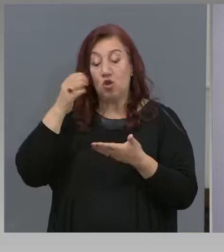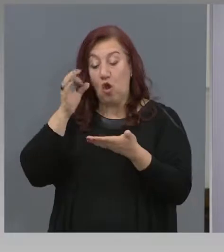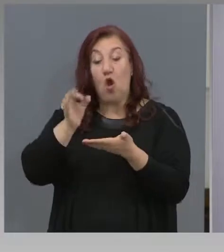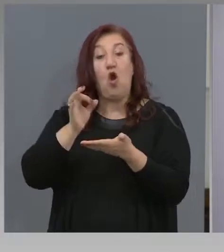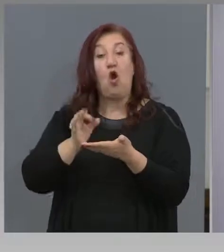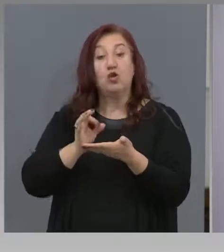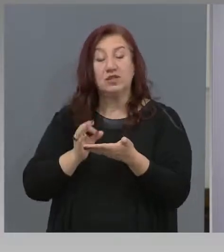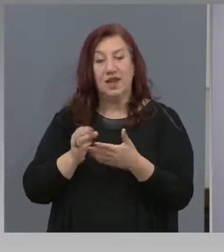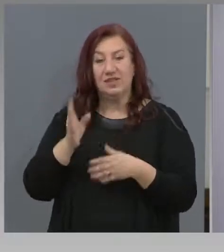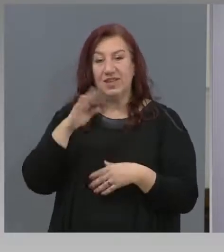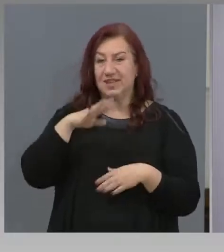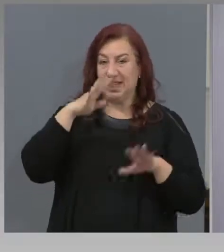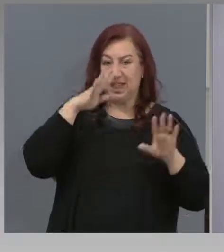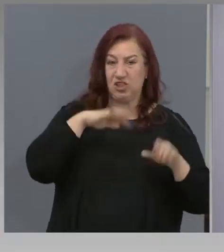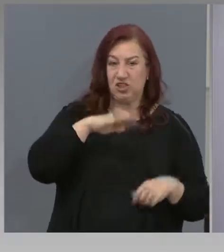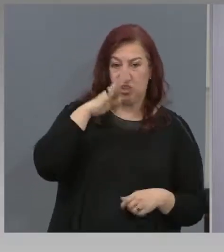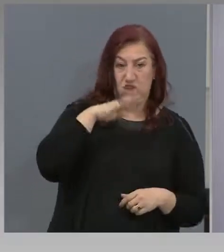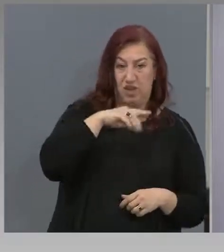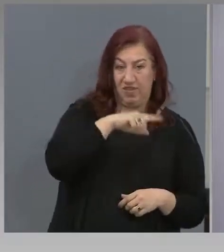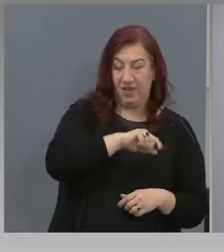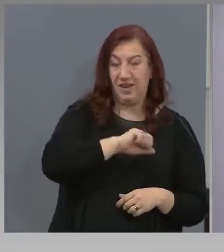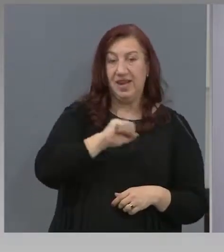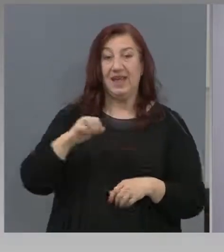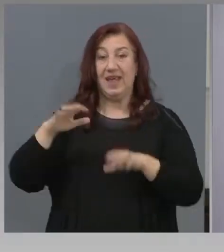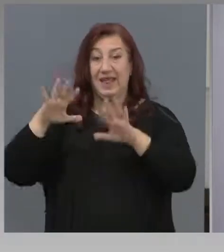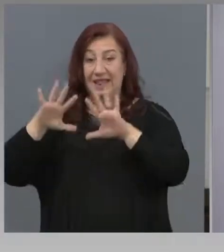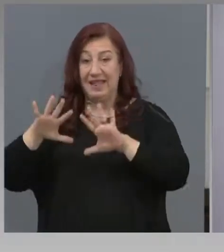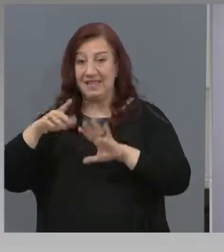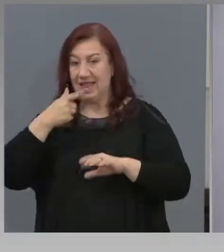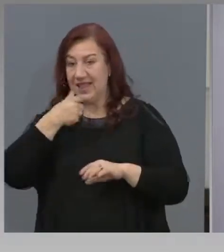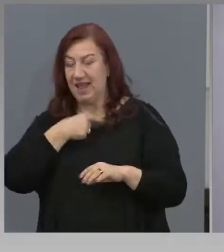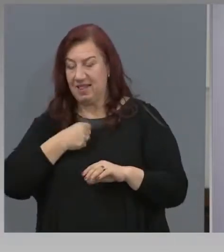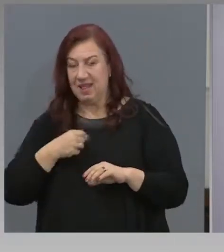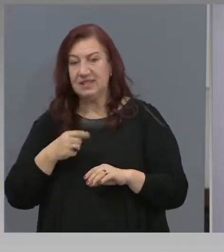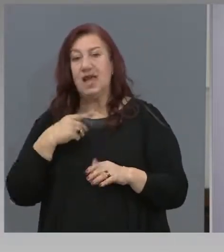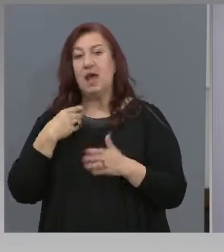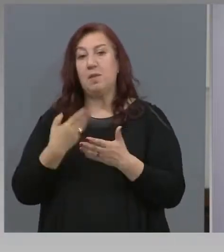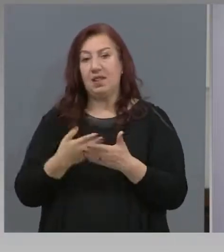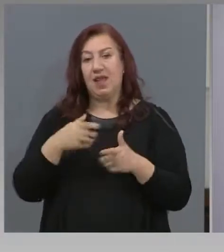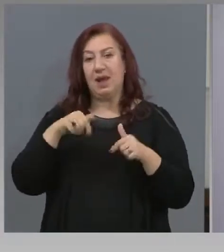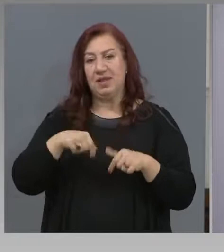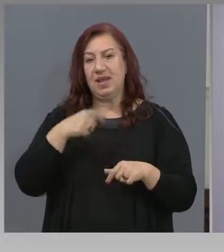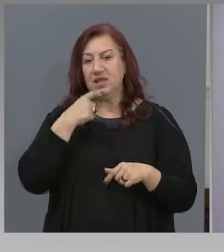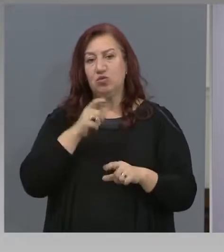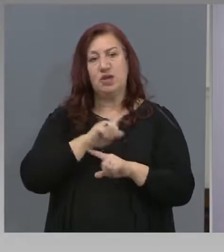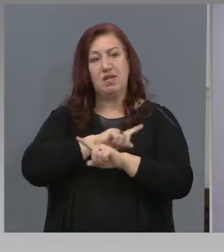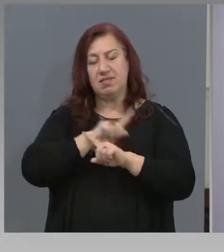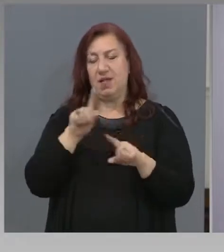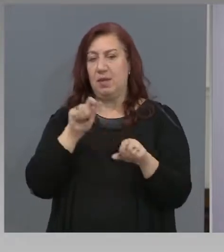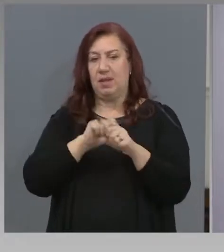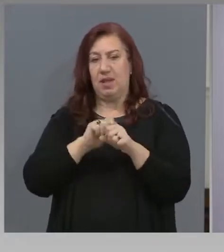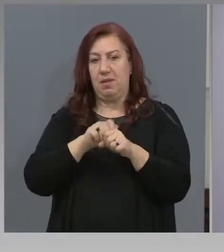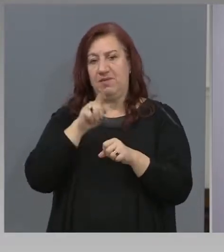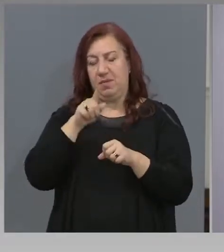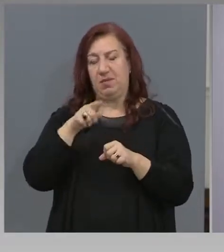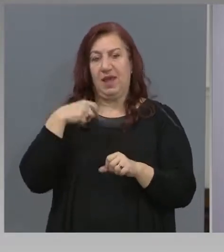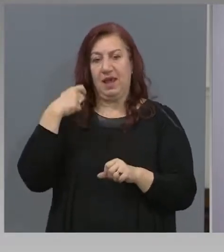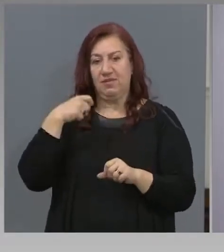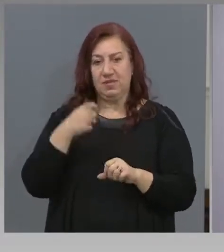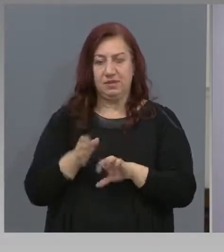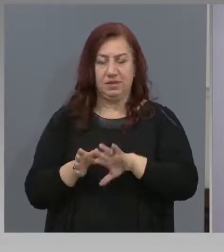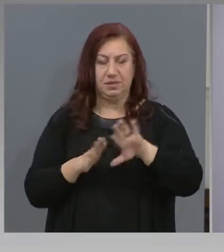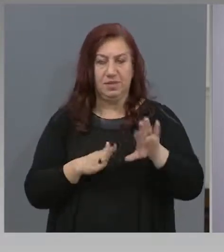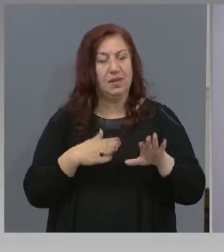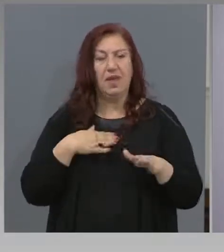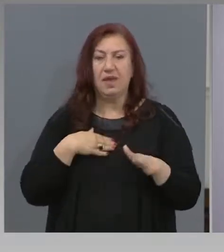клас, както вече сте разбрали, и предлагаме тази година то да ни се провежда. Има текст